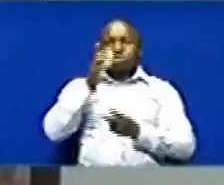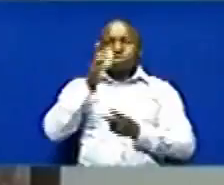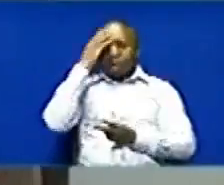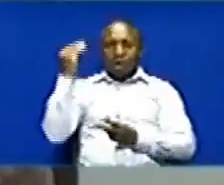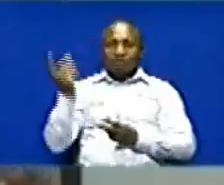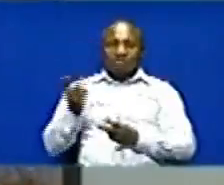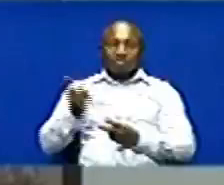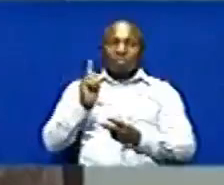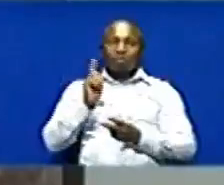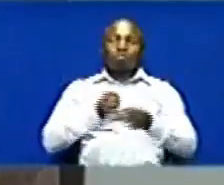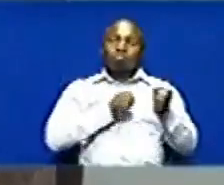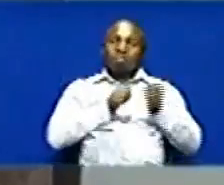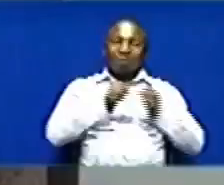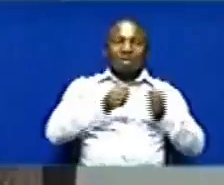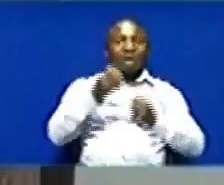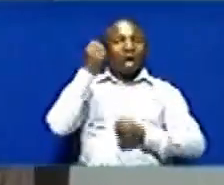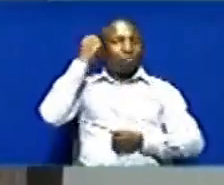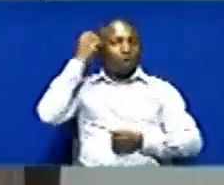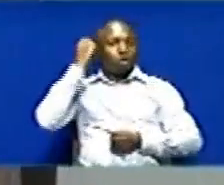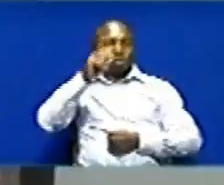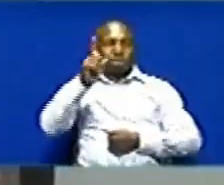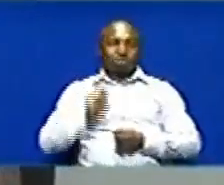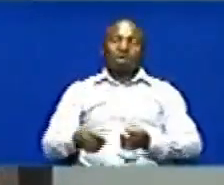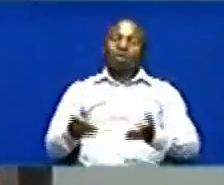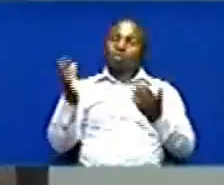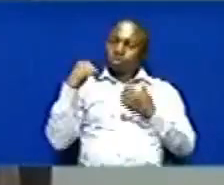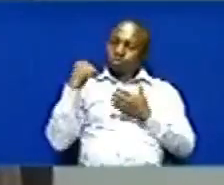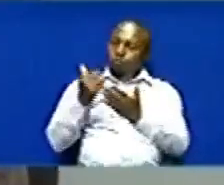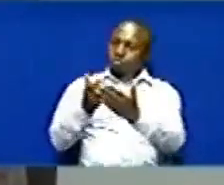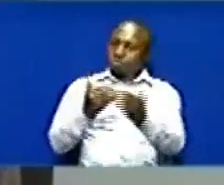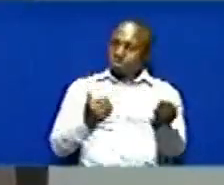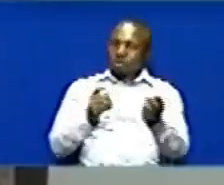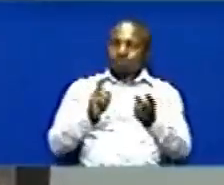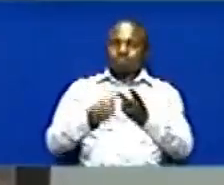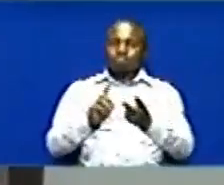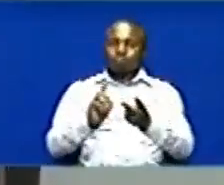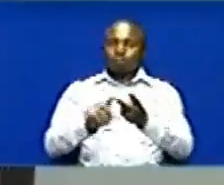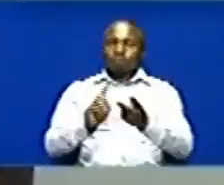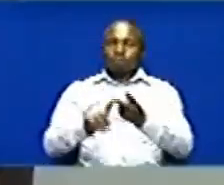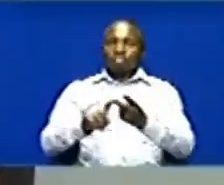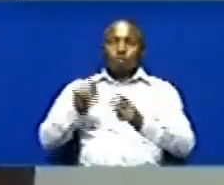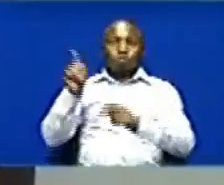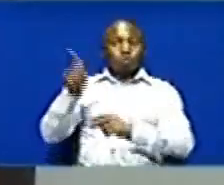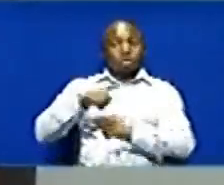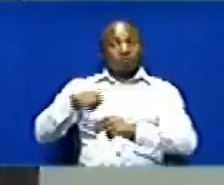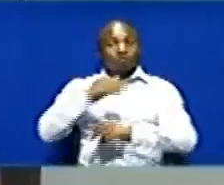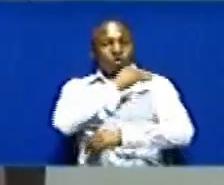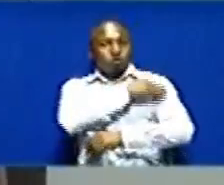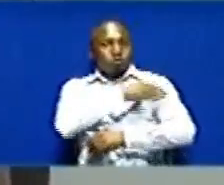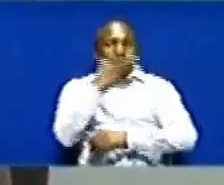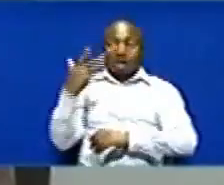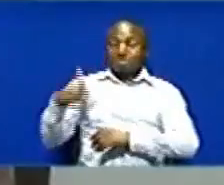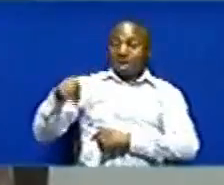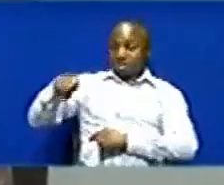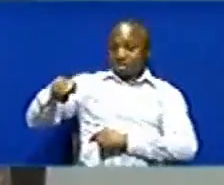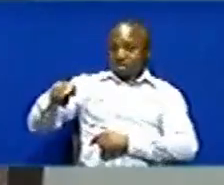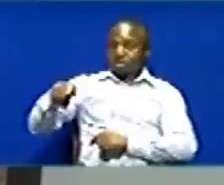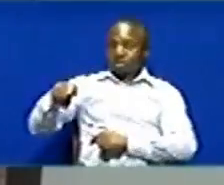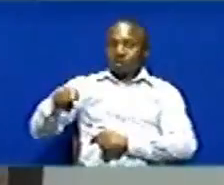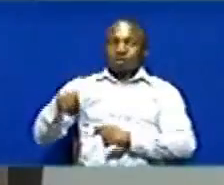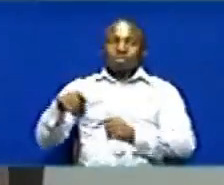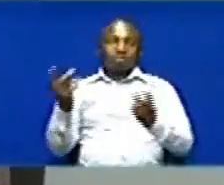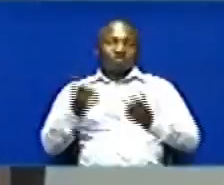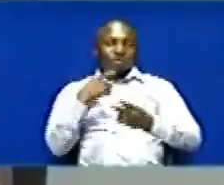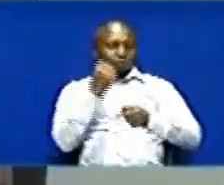Waweze kupambana na magonjo Ambayo ya naweze ya kasababishwa Na huduma ya maji Kutokuwepo Ikiwa ni pamoja na